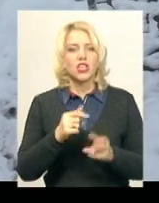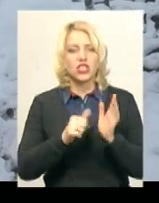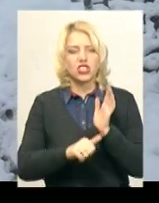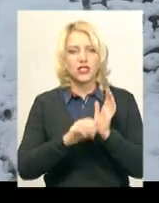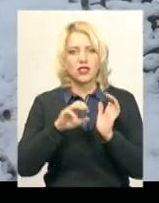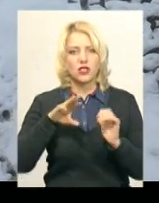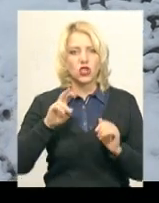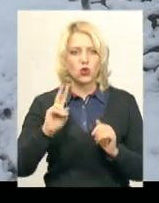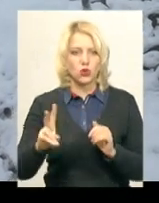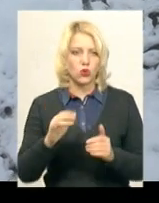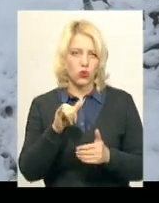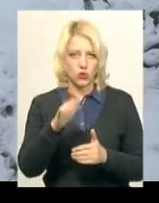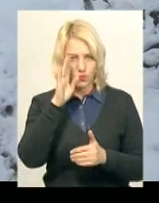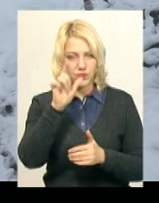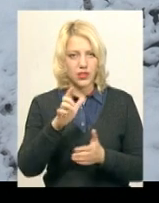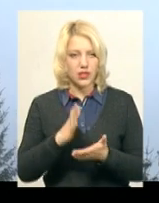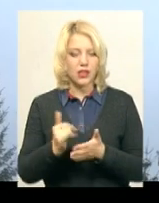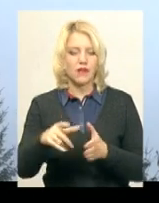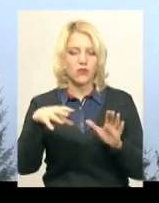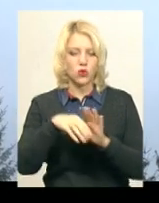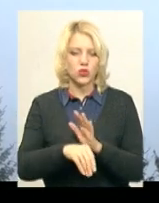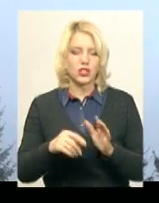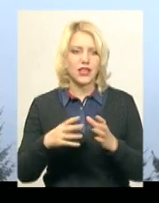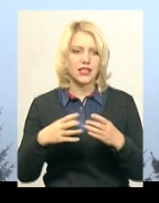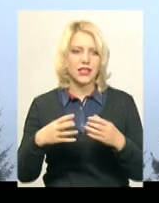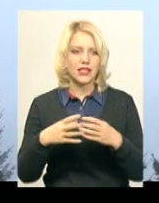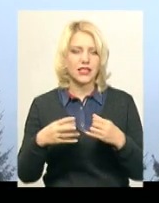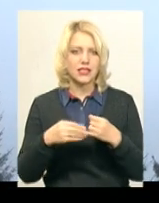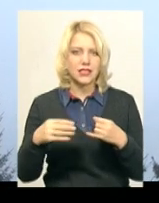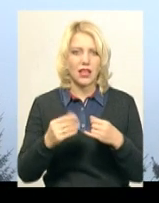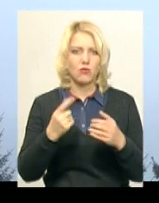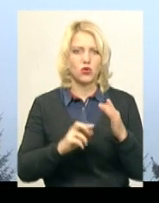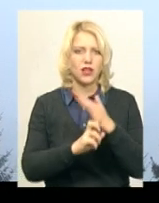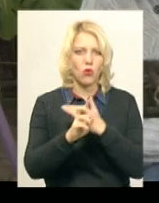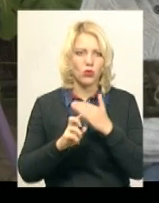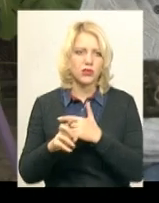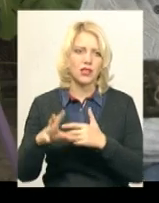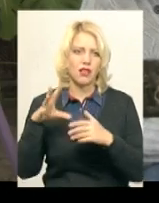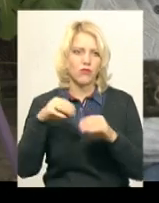соток, каже Оттіс Тейлор. Це також включає землю, де стоїть костел і розташовані усі будівлі.